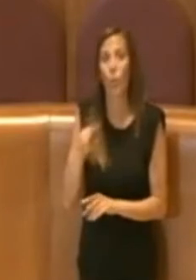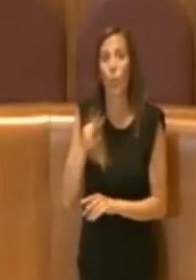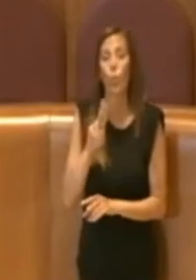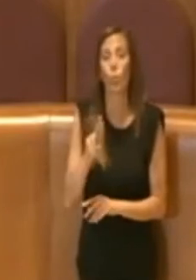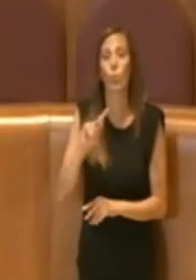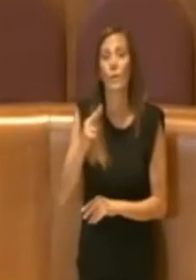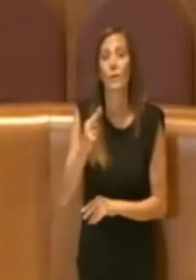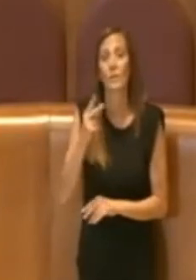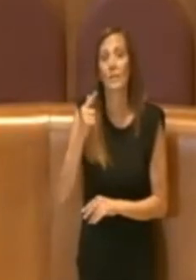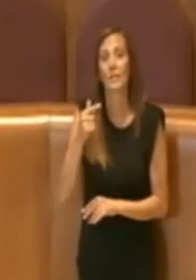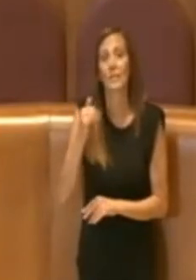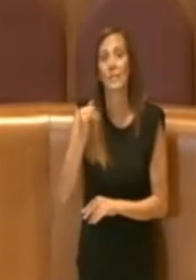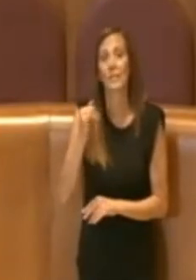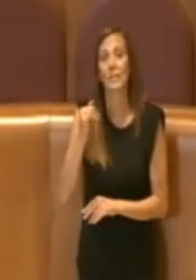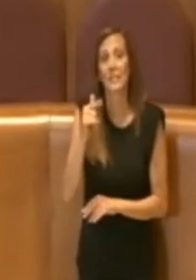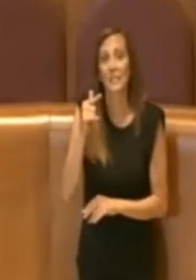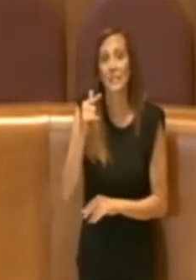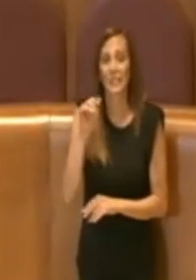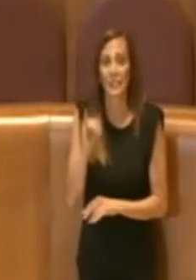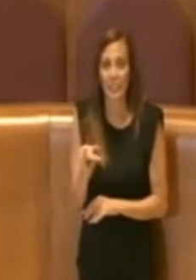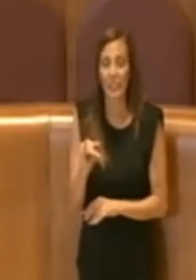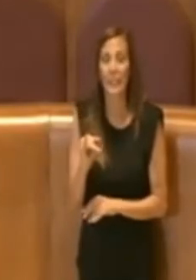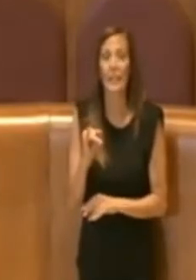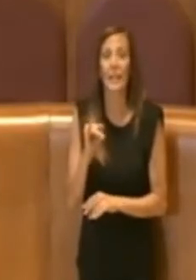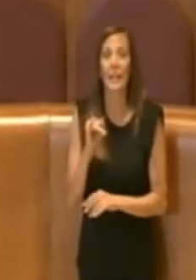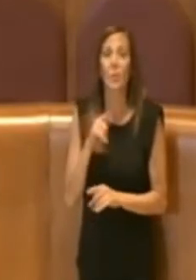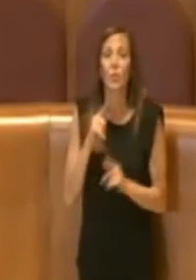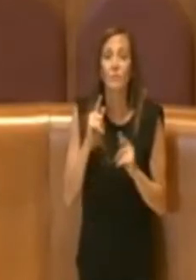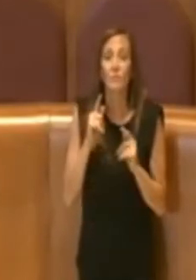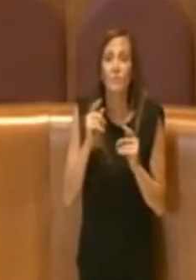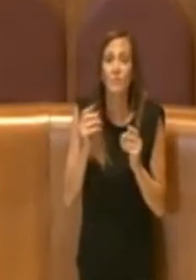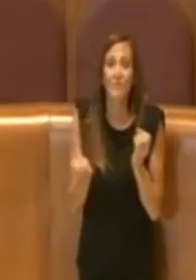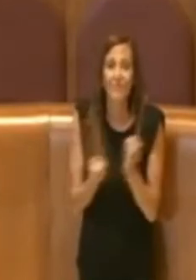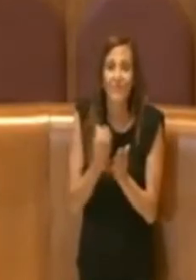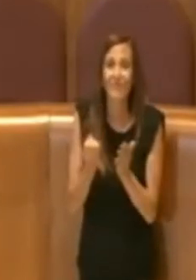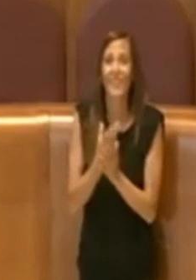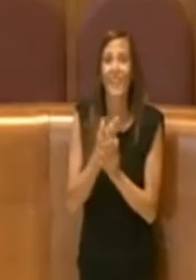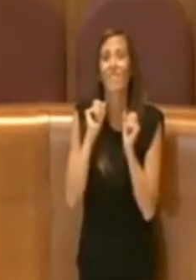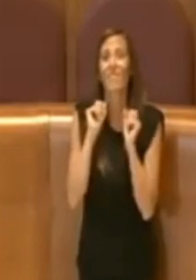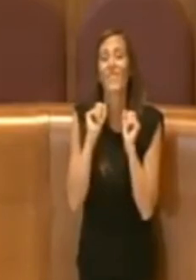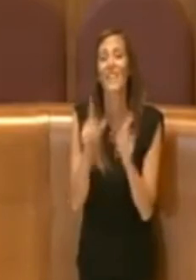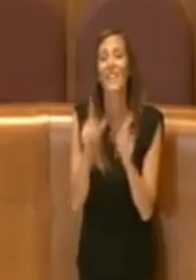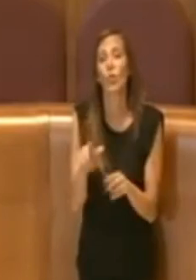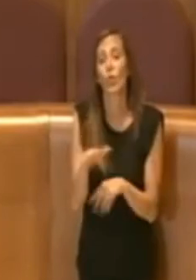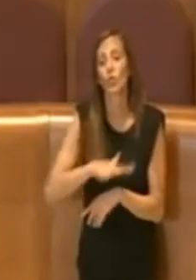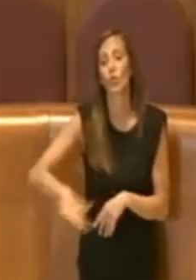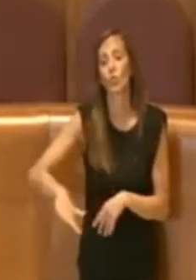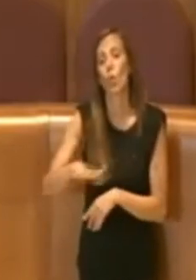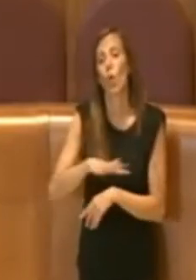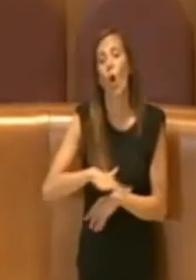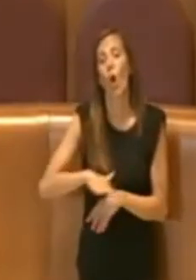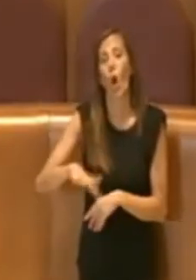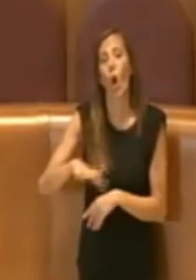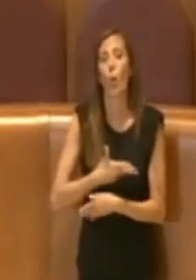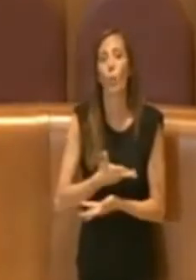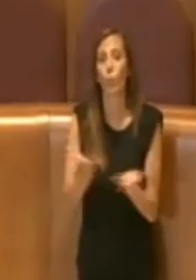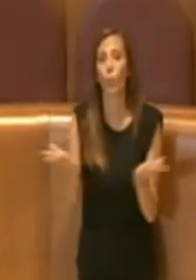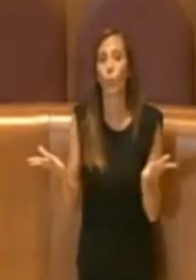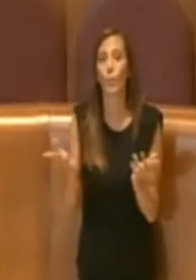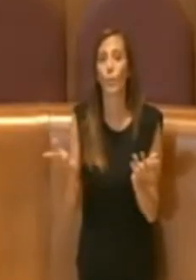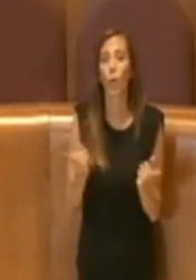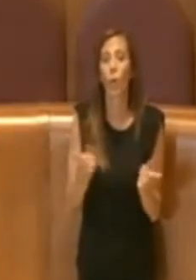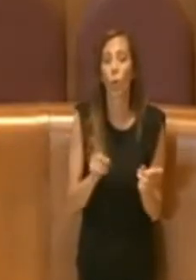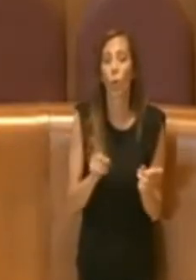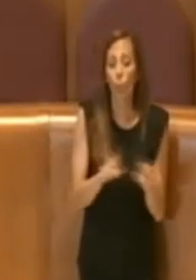Quindi generare un unicum di venditori suolo pubblico delle stesse attività non penso che sia l